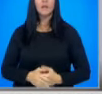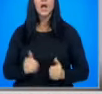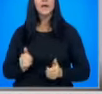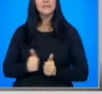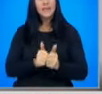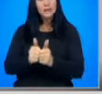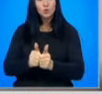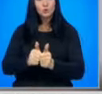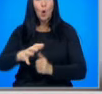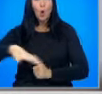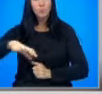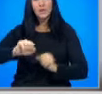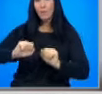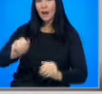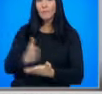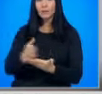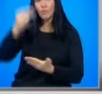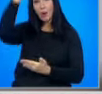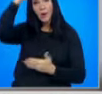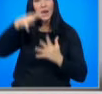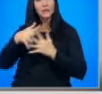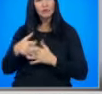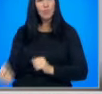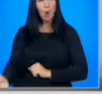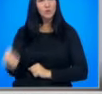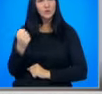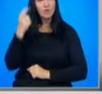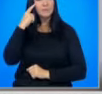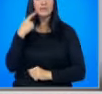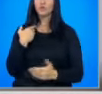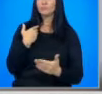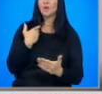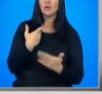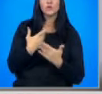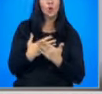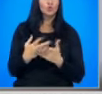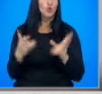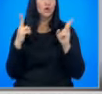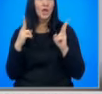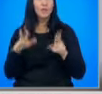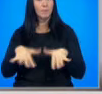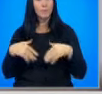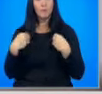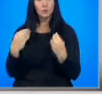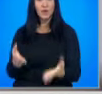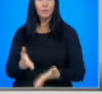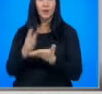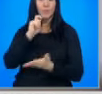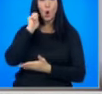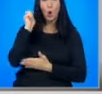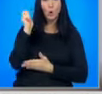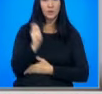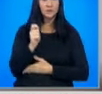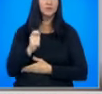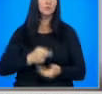Сътрудничеството в областта на отбраната между България и САЩ е много силно и мисли, че скорошното решение на парламента за предоставяне на подкрепа на украинските